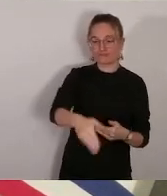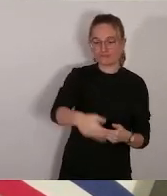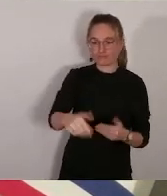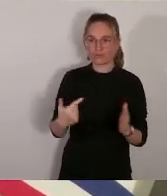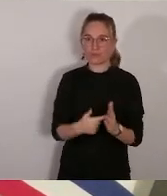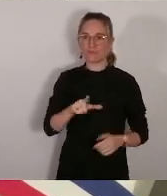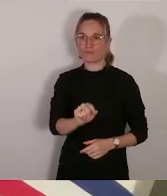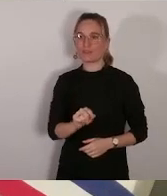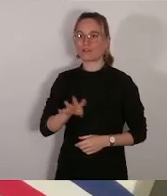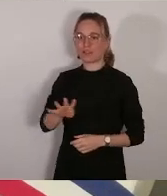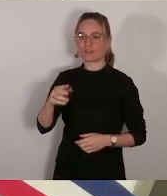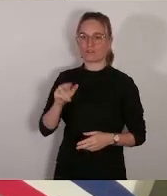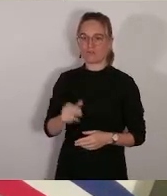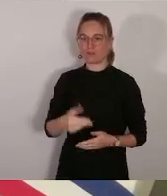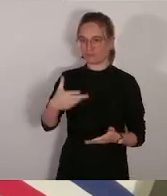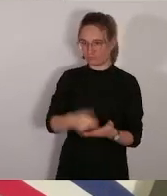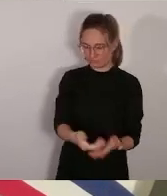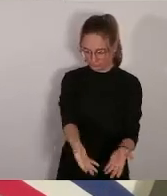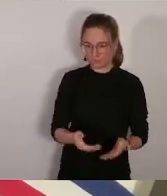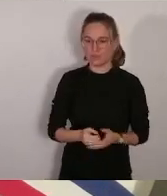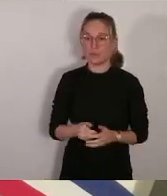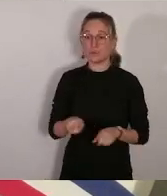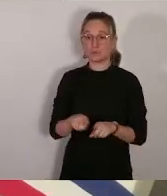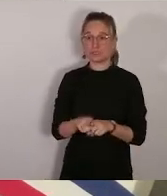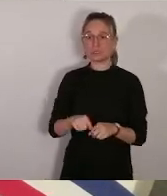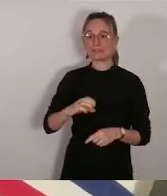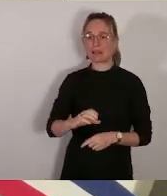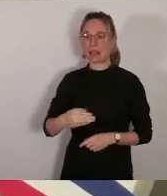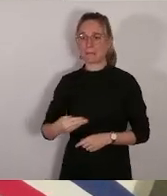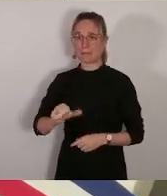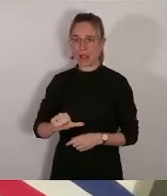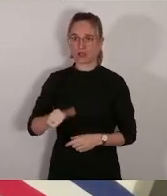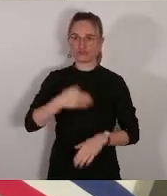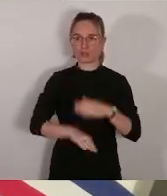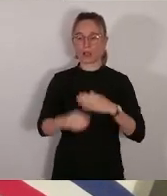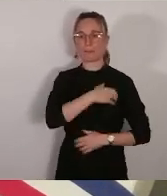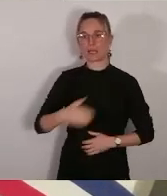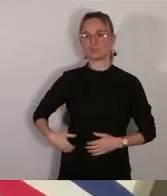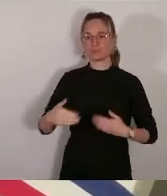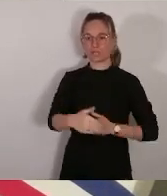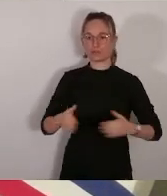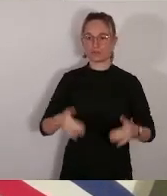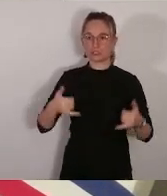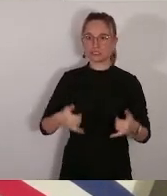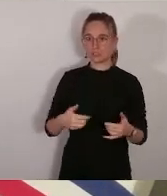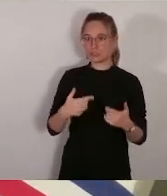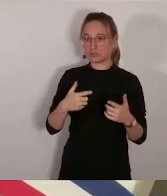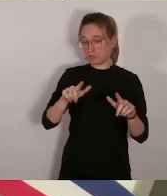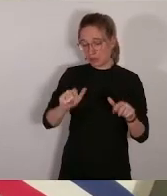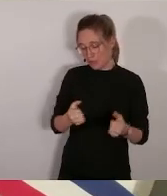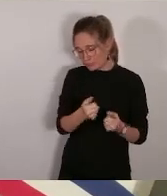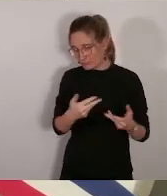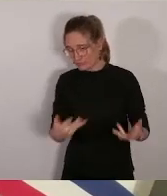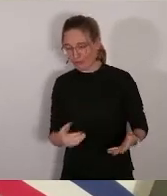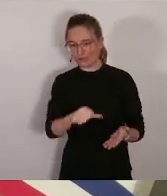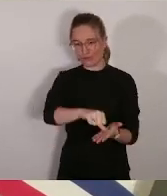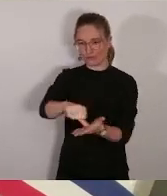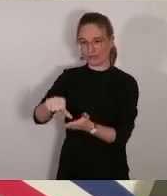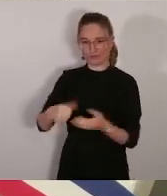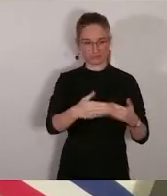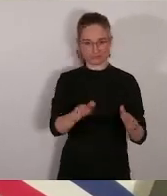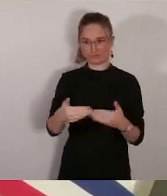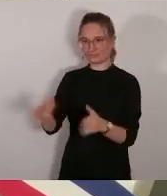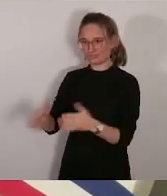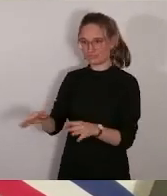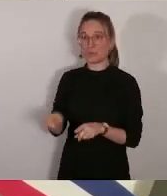récurrent pour les CMA des mairies de secteur, je voulais vous indiquer un certain nombre d'opérations qui ont donc bien été retenues à la PPI.